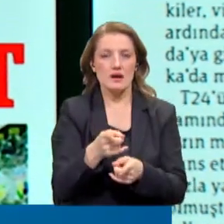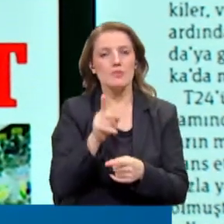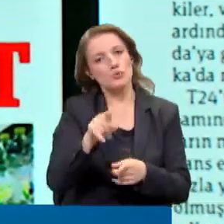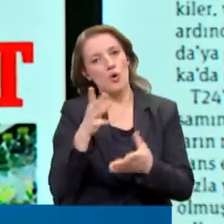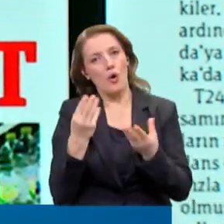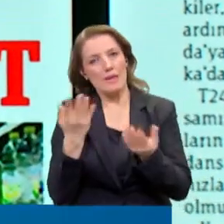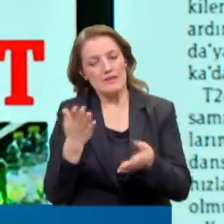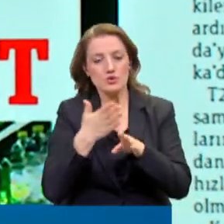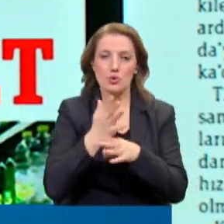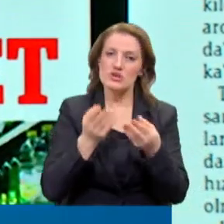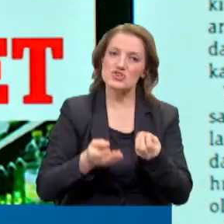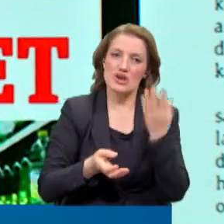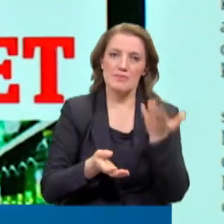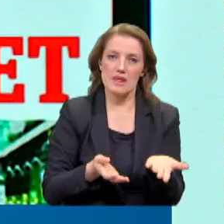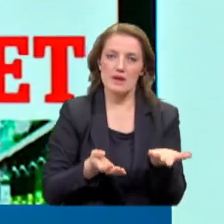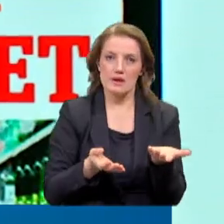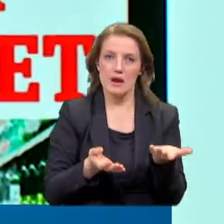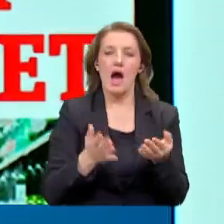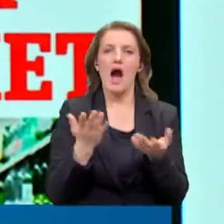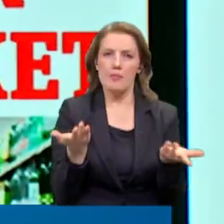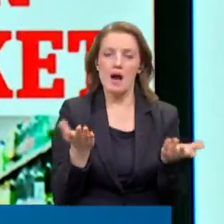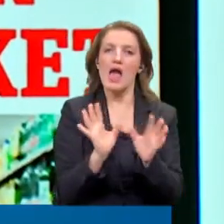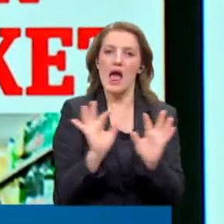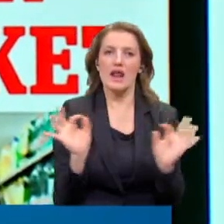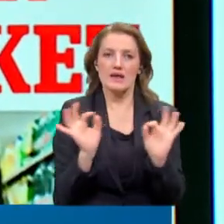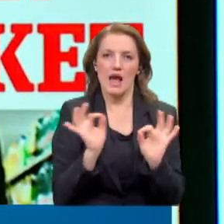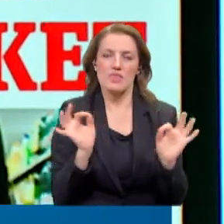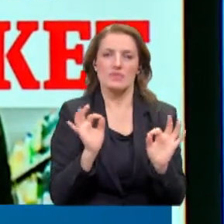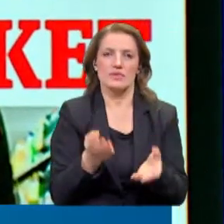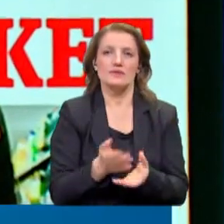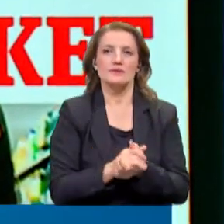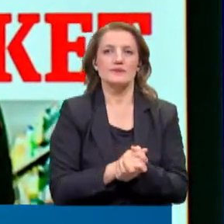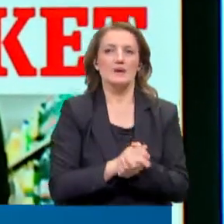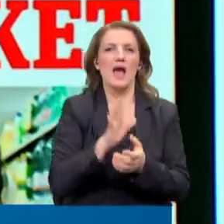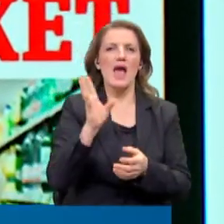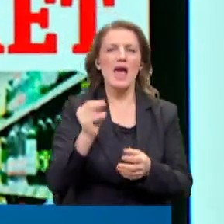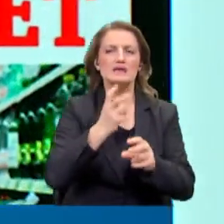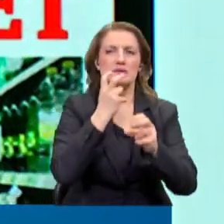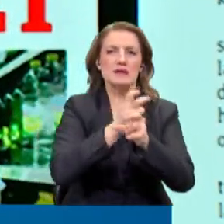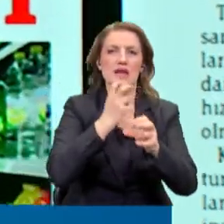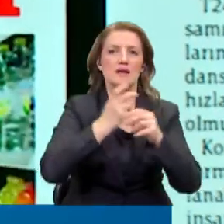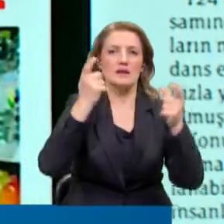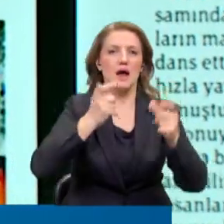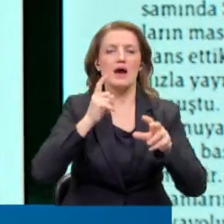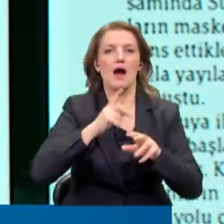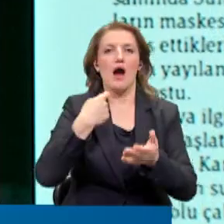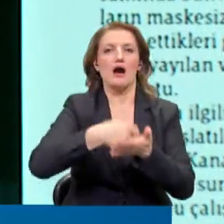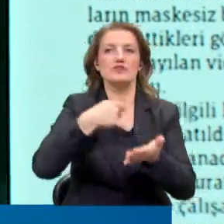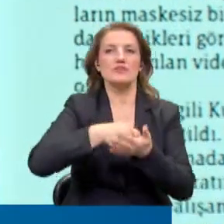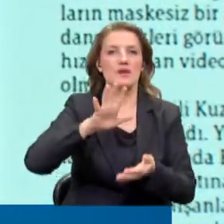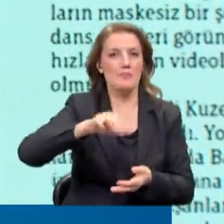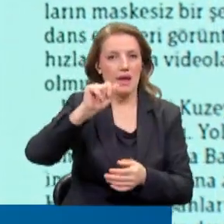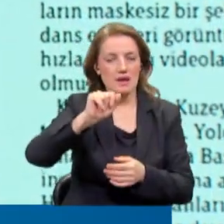olabilir, doğru çıkabilir ama henüz erken yorumunu yaptı. En riskli yerler olarak AVM ve